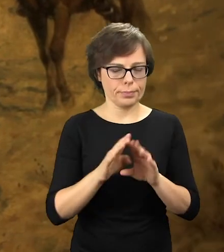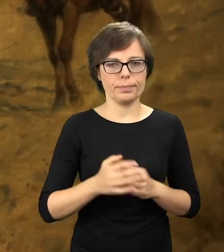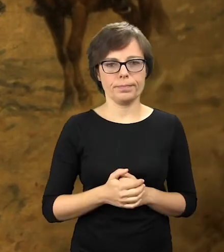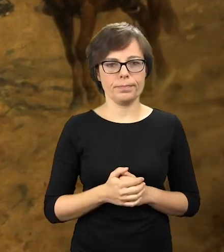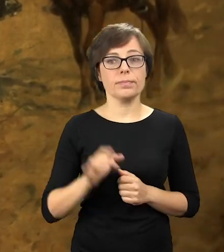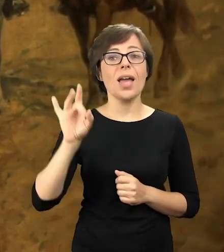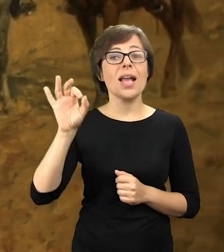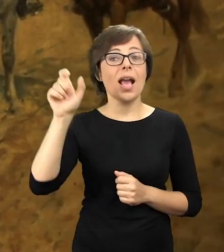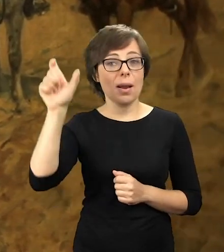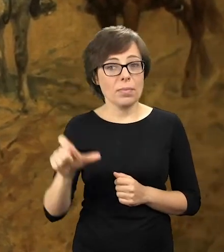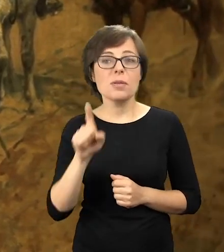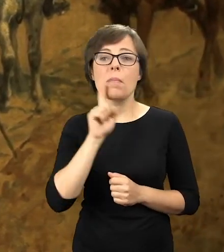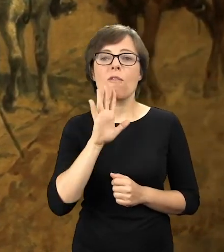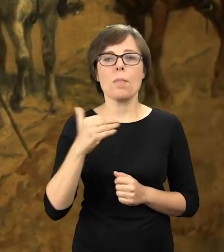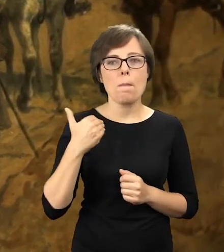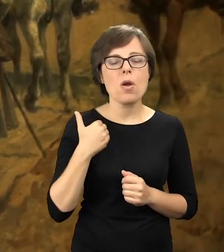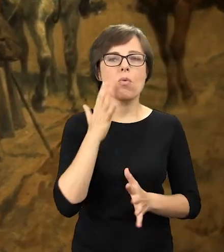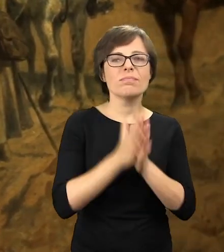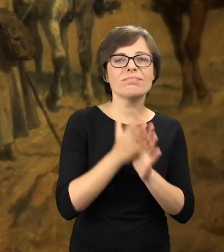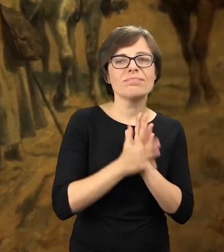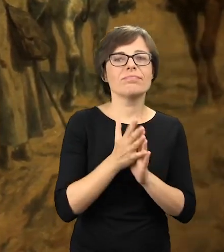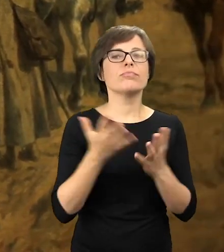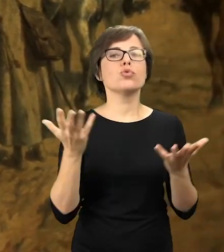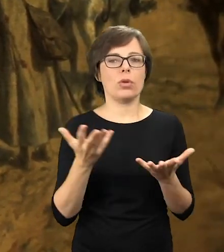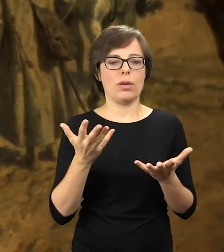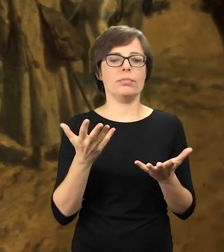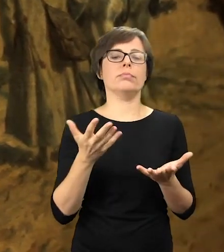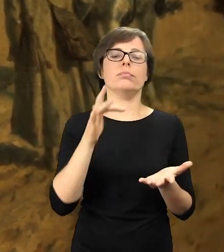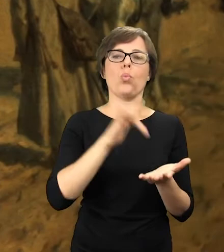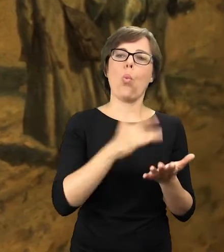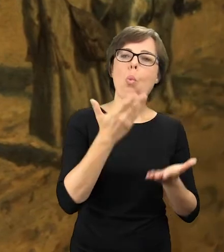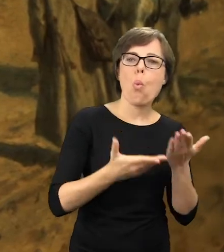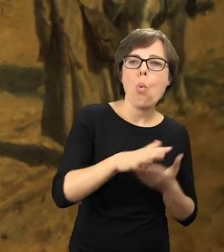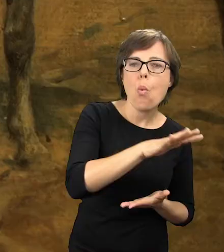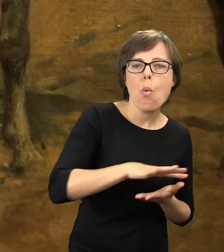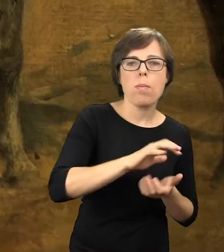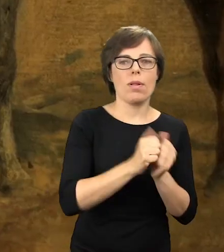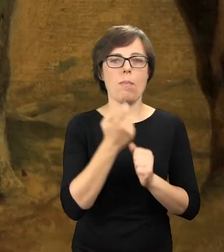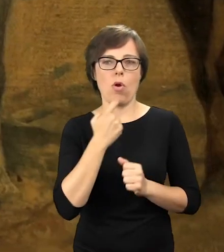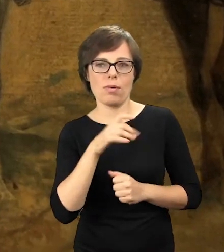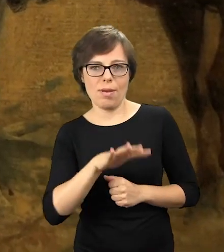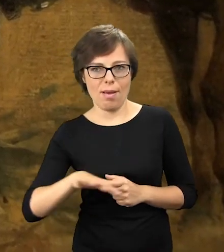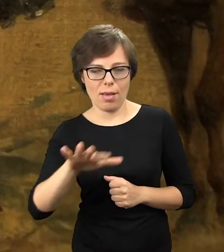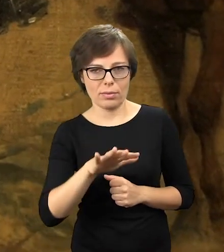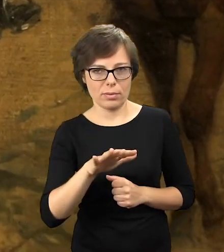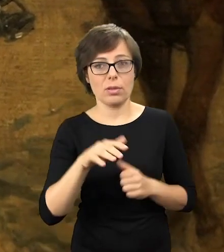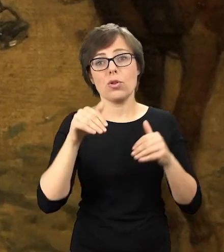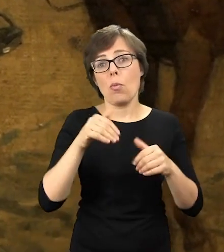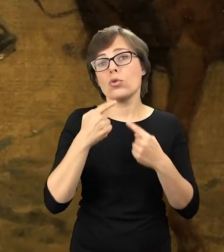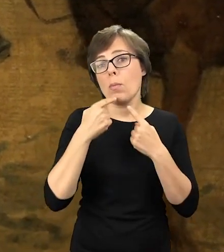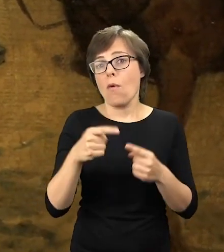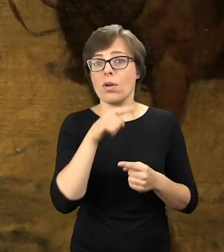walczył najprawdopodobniej na Lubelszczyźnie i Kieletczyźnie jako młodzieniec. Obraz stanowi więc